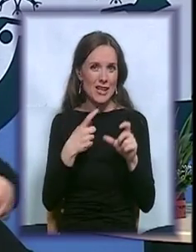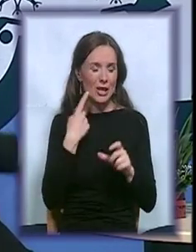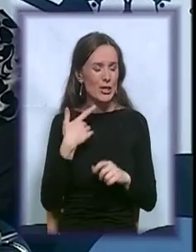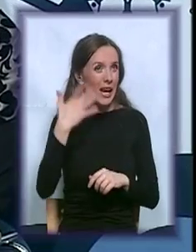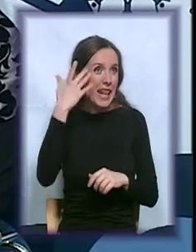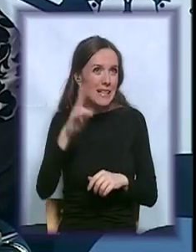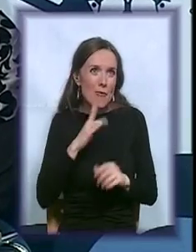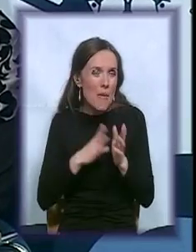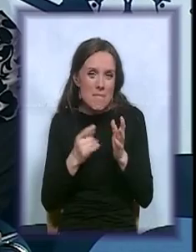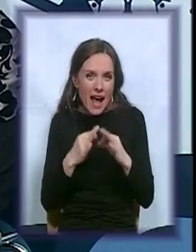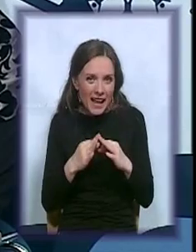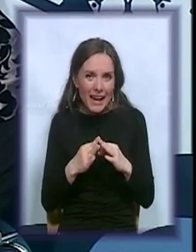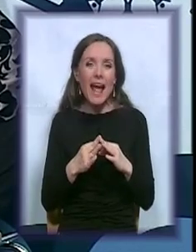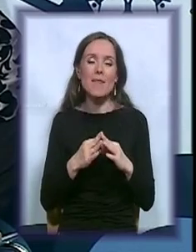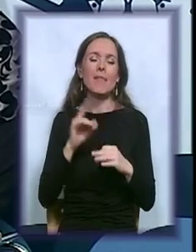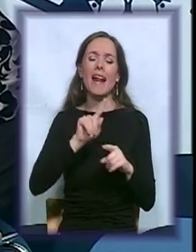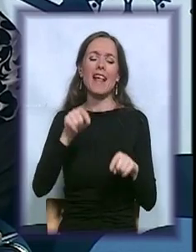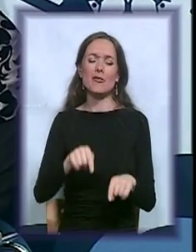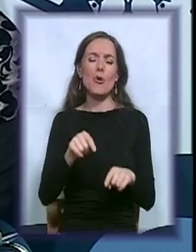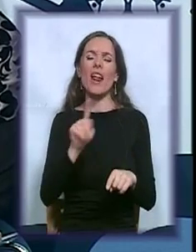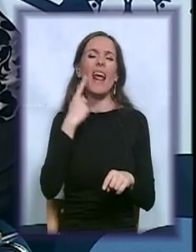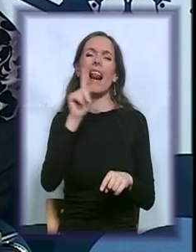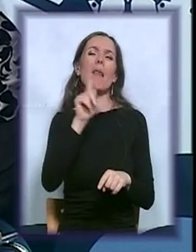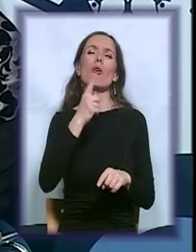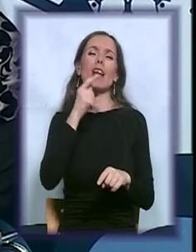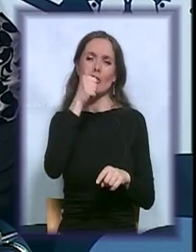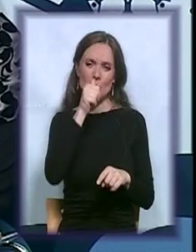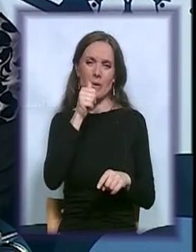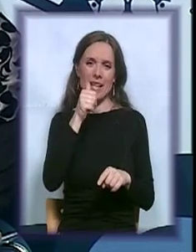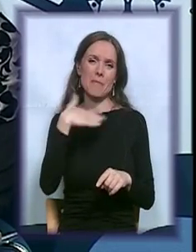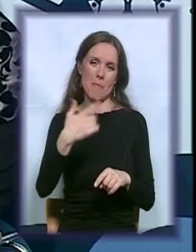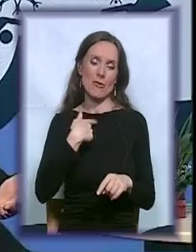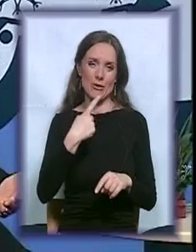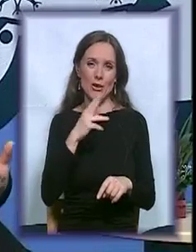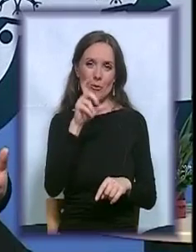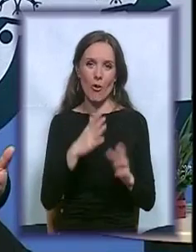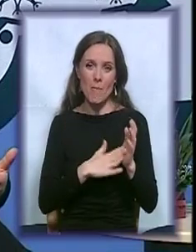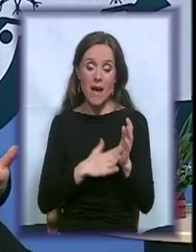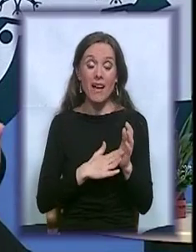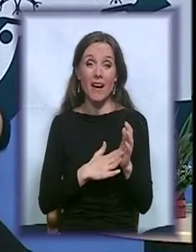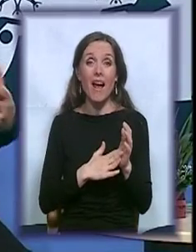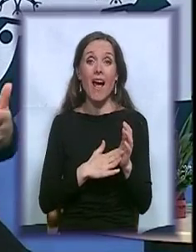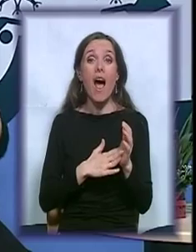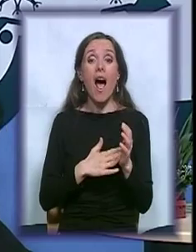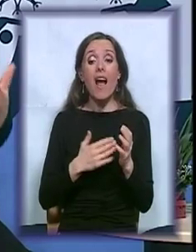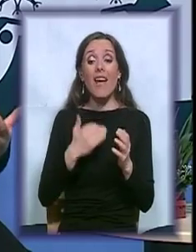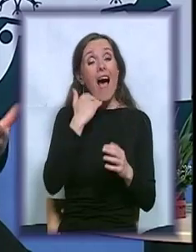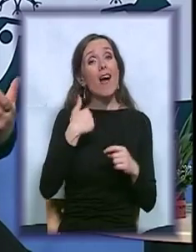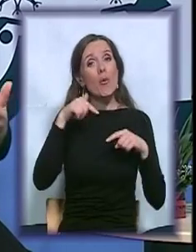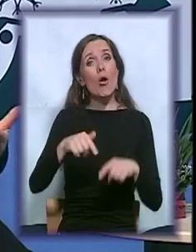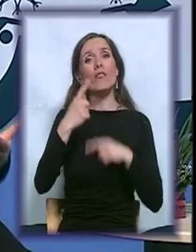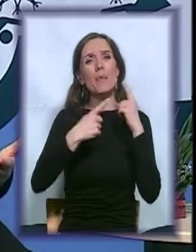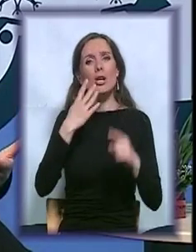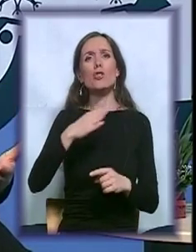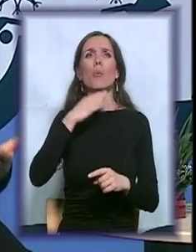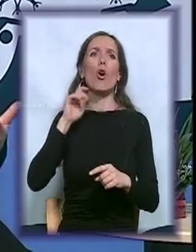radi, verovatno sad. Kad izađemo, rekla ne prezime. Kaže, eto, ali znate ako mi pričamo sad ovde mnogo daleko